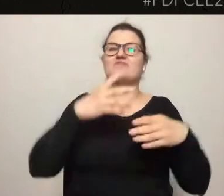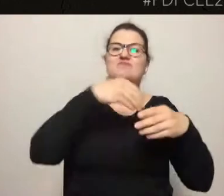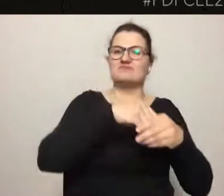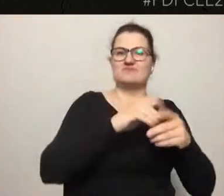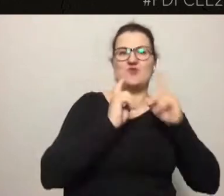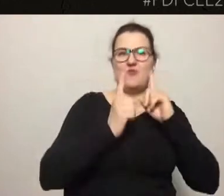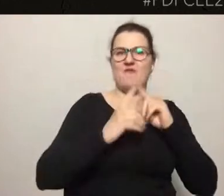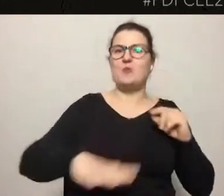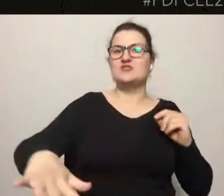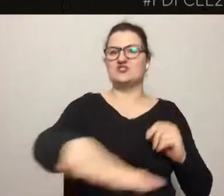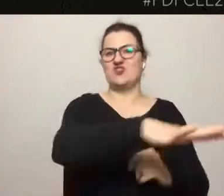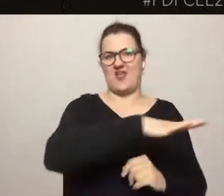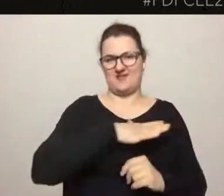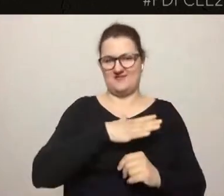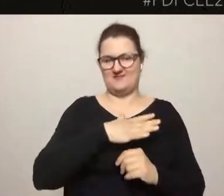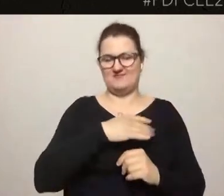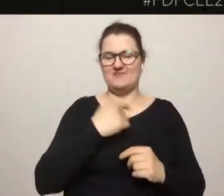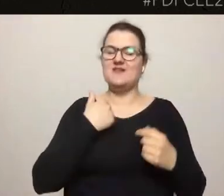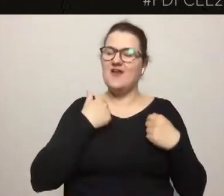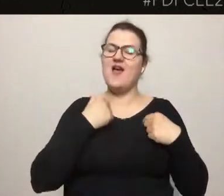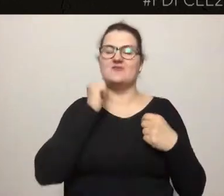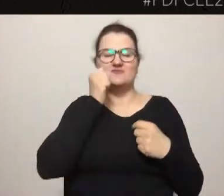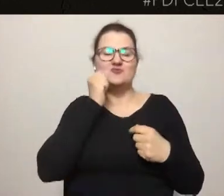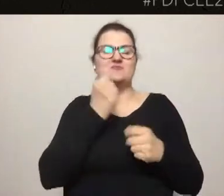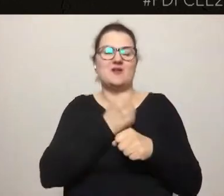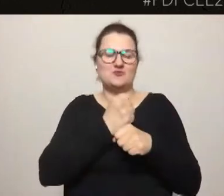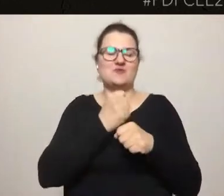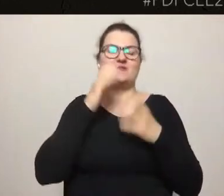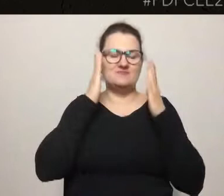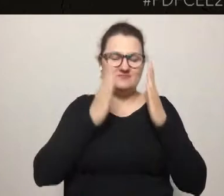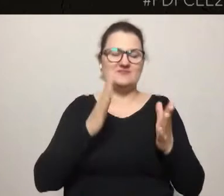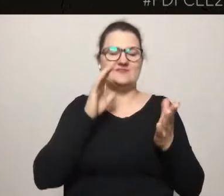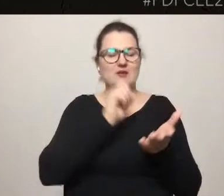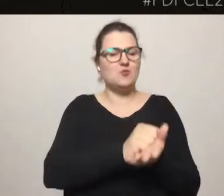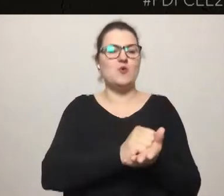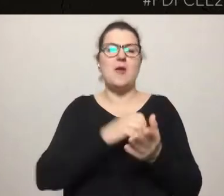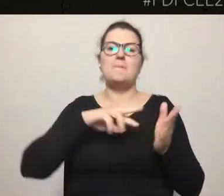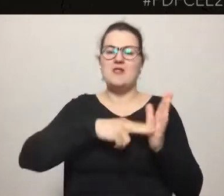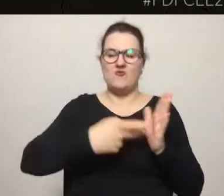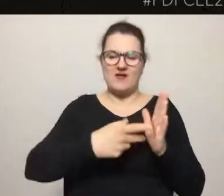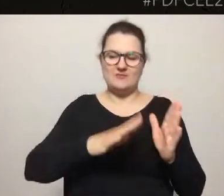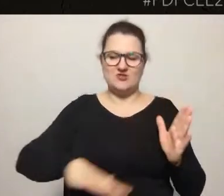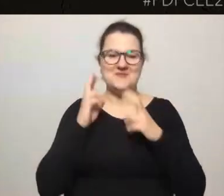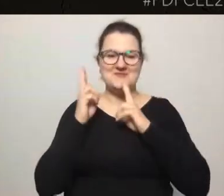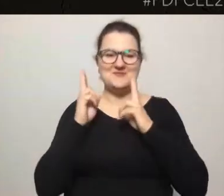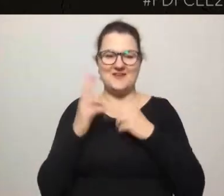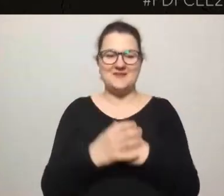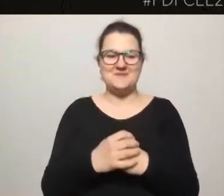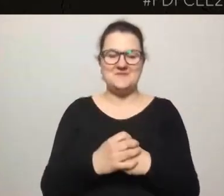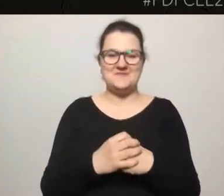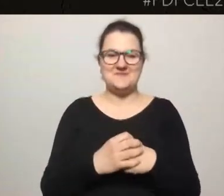planowaniem przestrzennym i nie ukrywam, że przejście do tej wersji online było dla mnie dużym wyzwaniem.